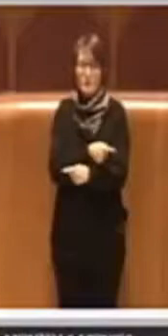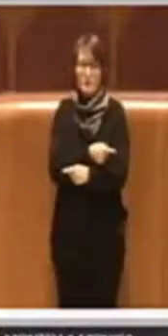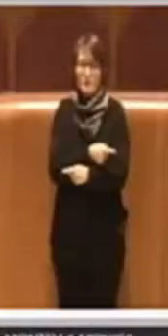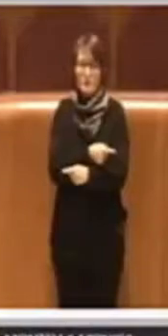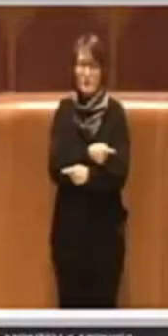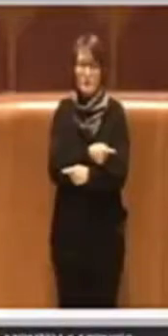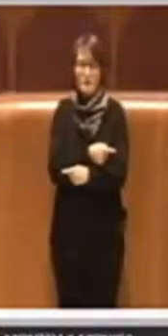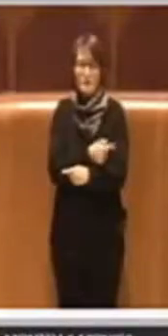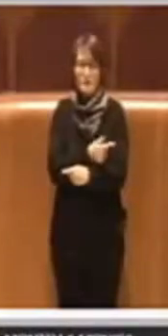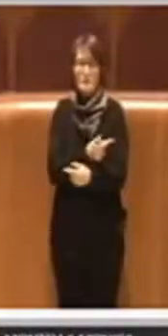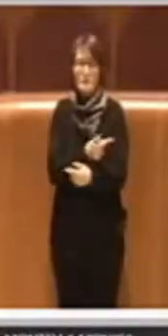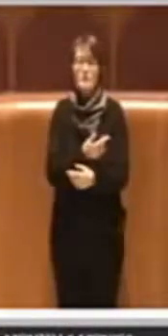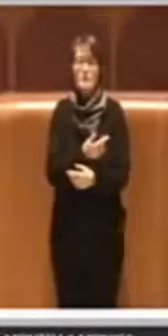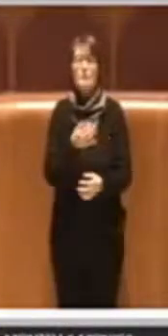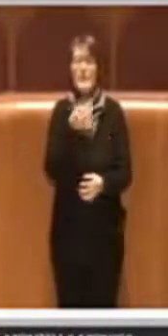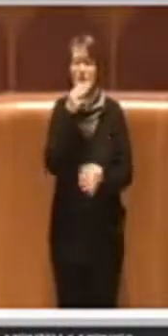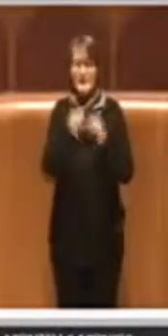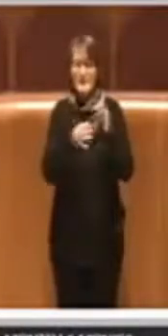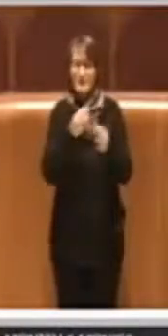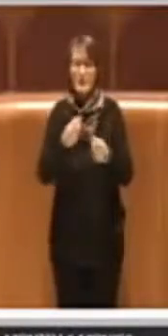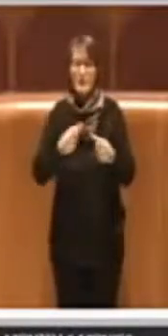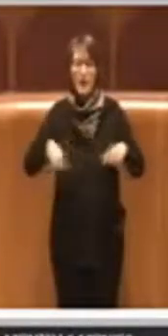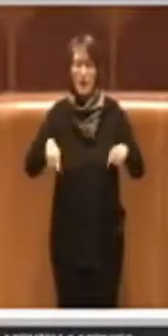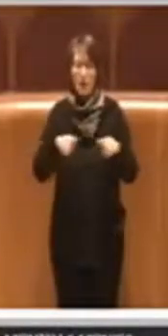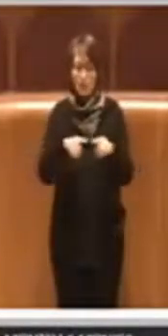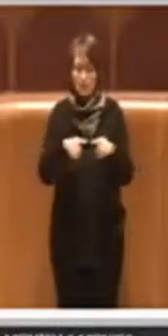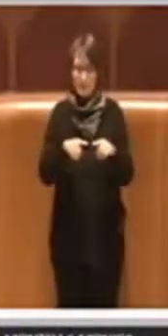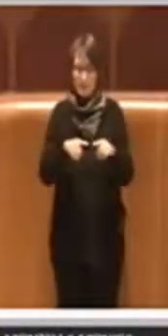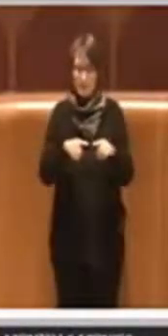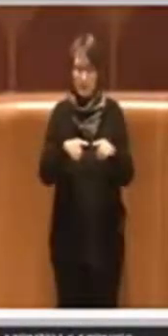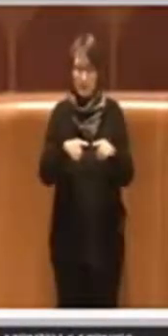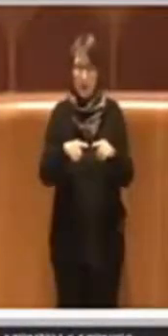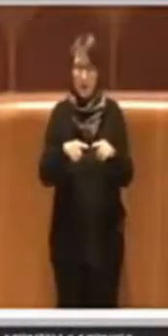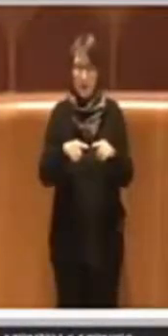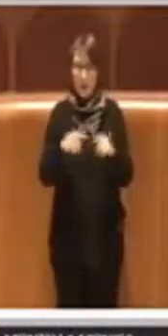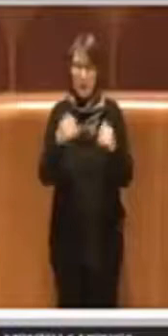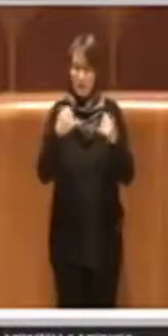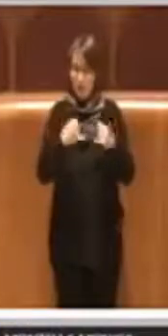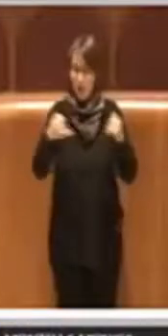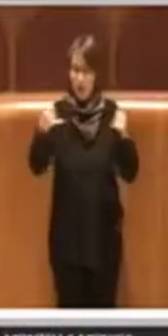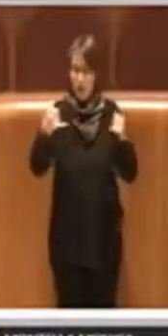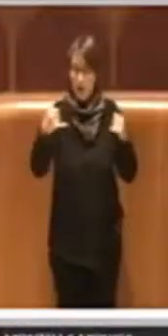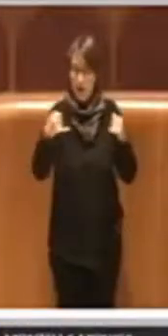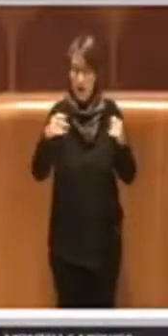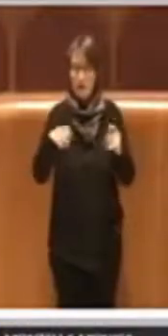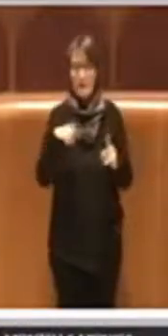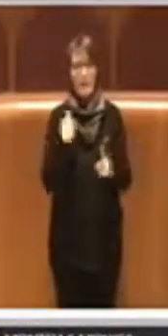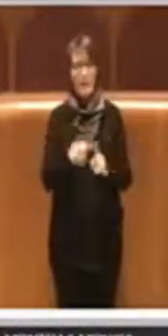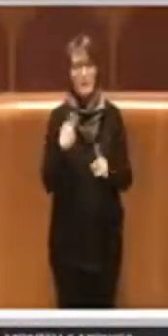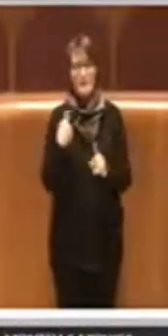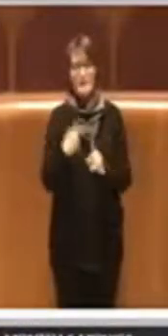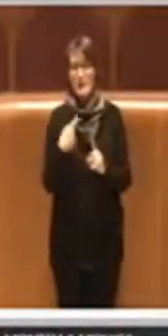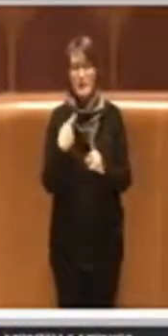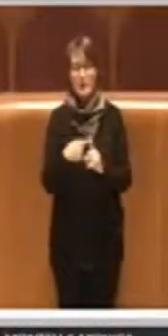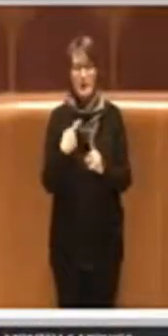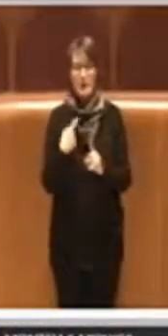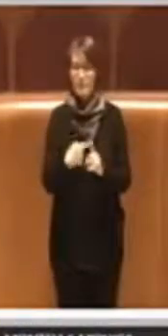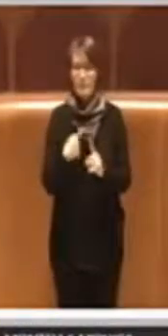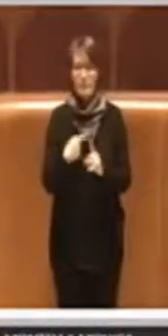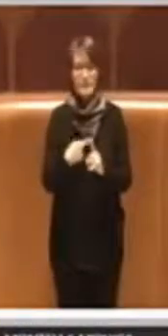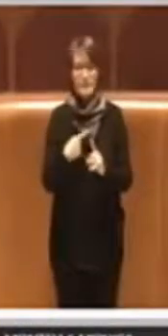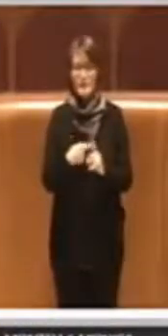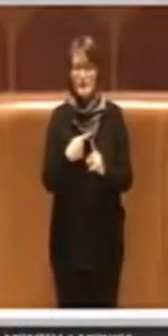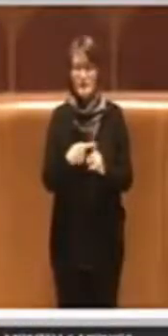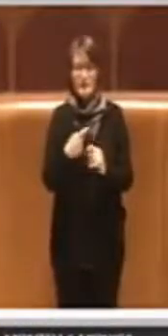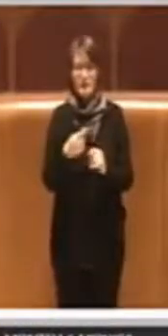assolutamente positiva la sperimentazione che abbiamo effettuato con le commissioni,